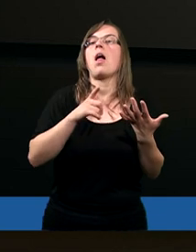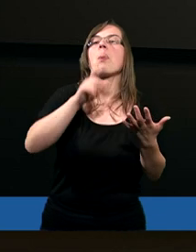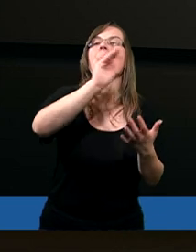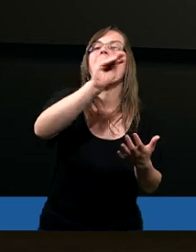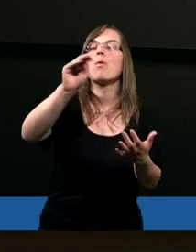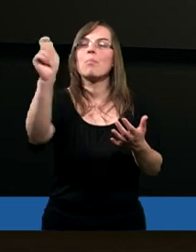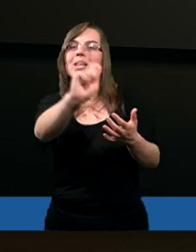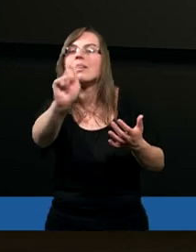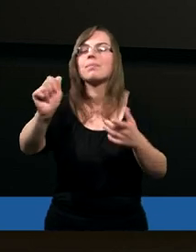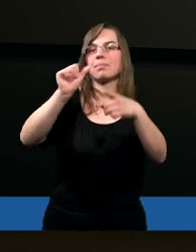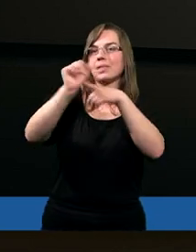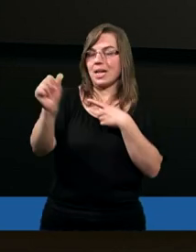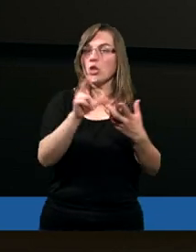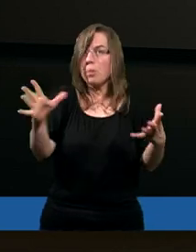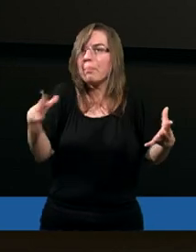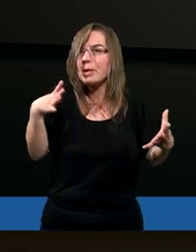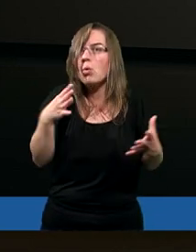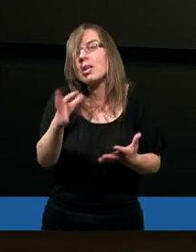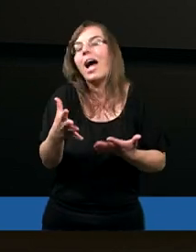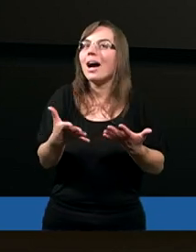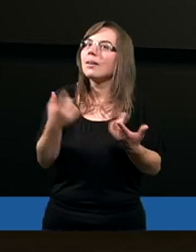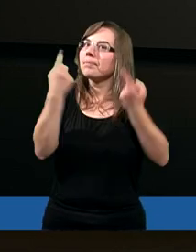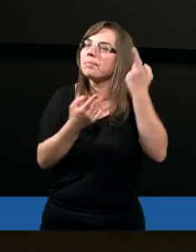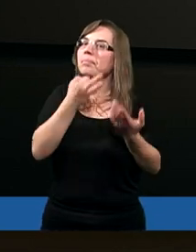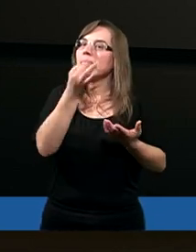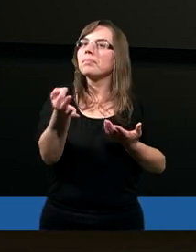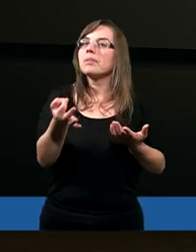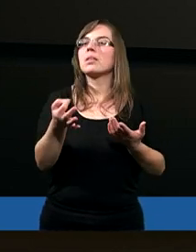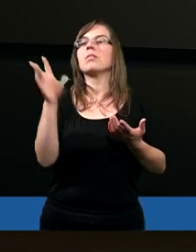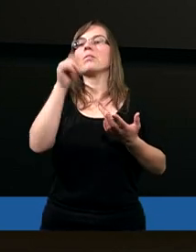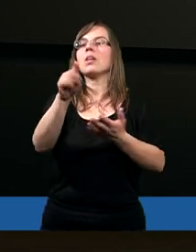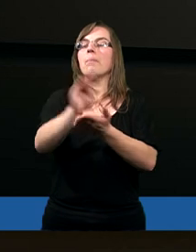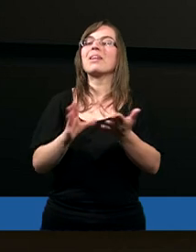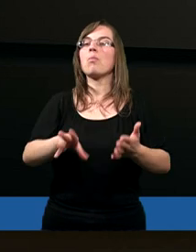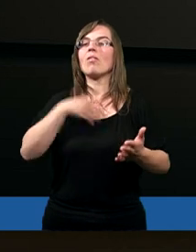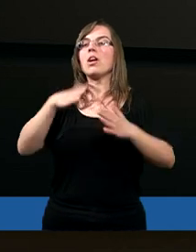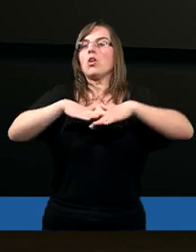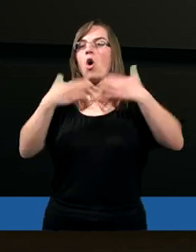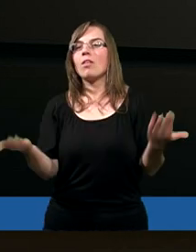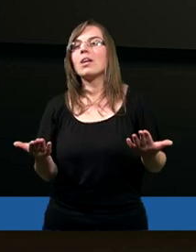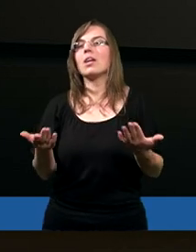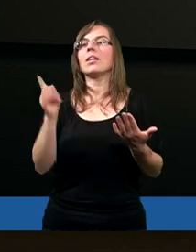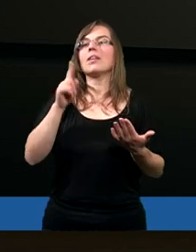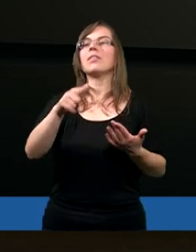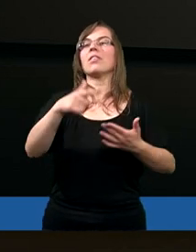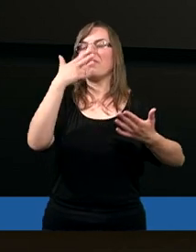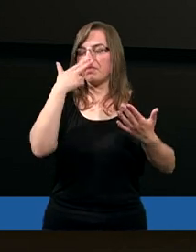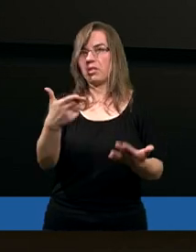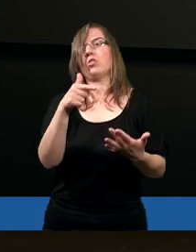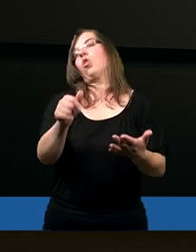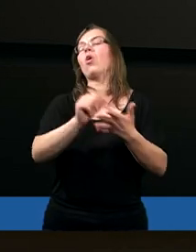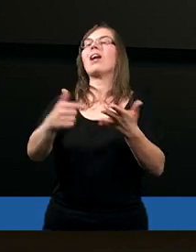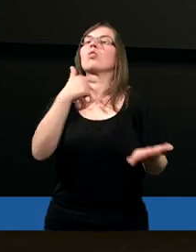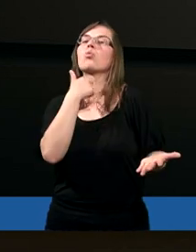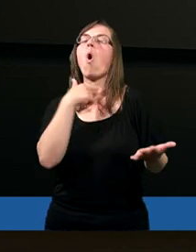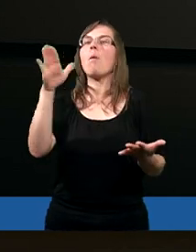napominało Was w jakiejś tam sprawie? Coś robiliście, nie tak? A nagle otwieracie Pismo Święte i widzicie, że to jest